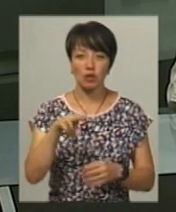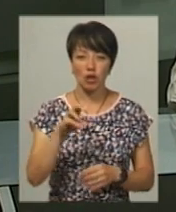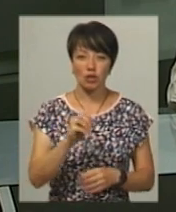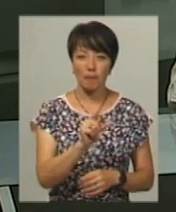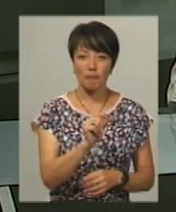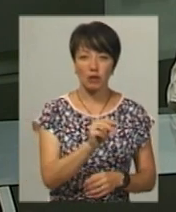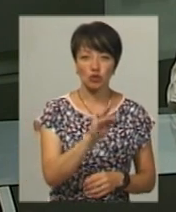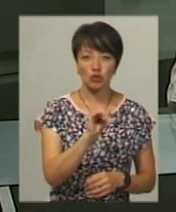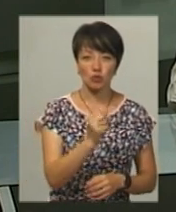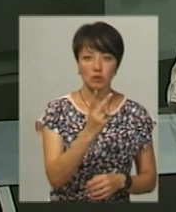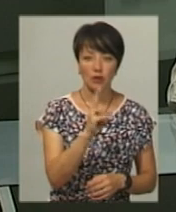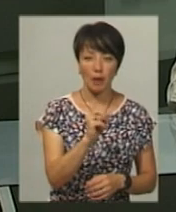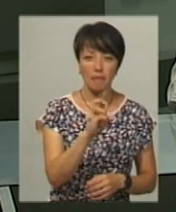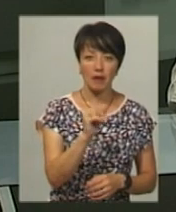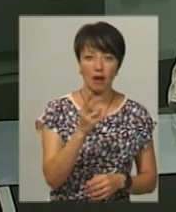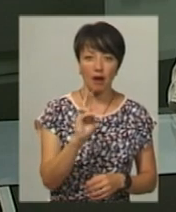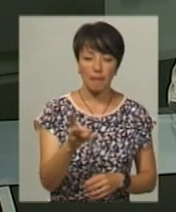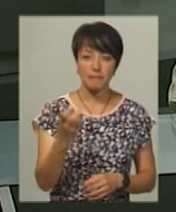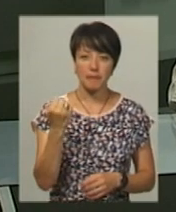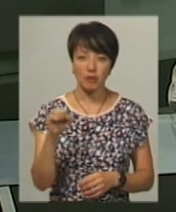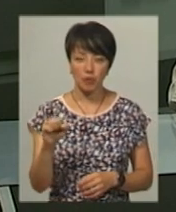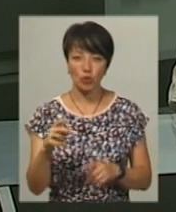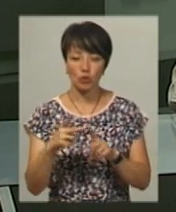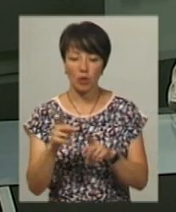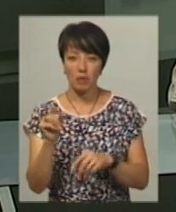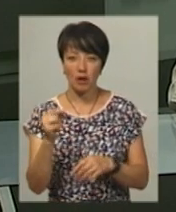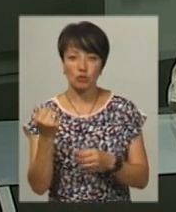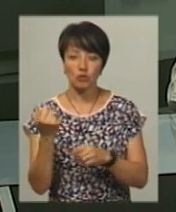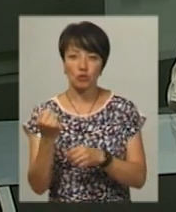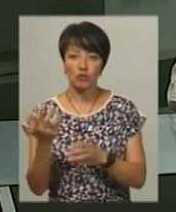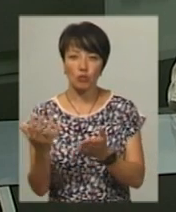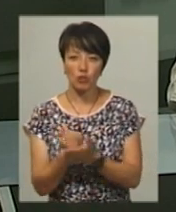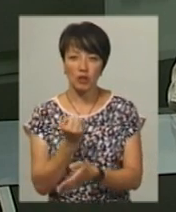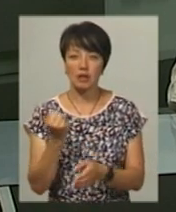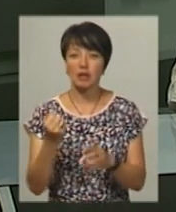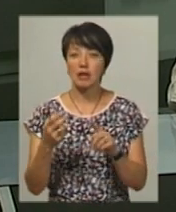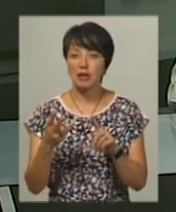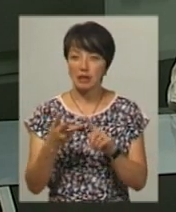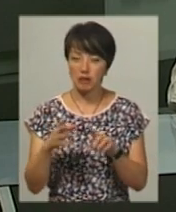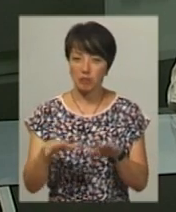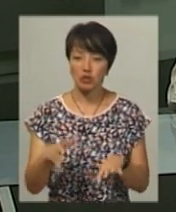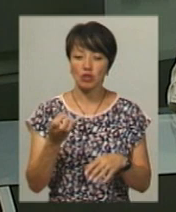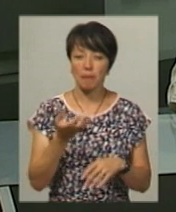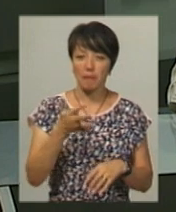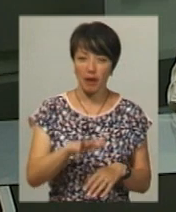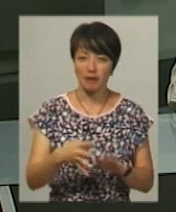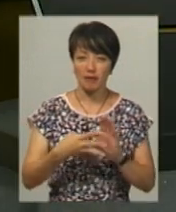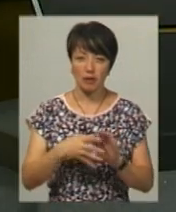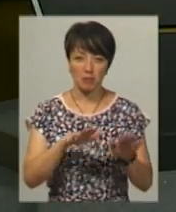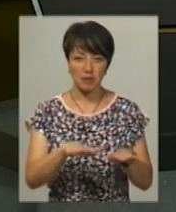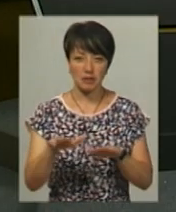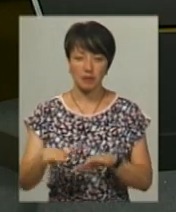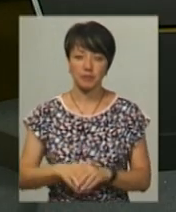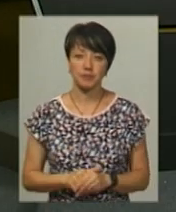Щуцька-Біляк стали переможицями. Пекнич-Гордієвська здобули бронзу. Ще дві пари посіли п'яти та дев'яте місця.